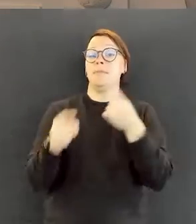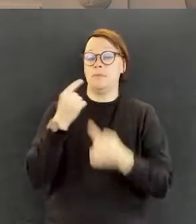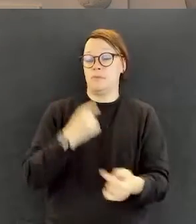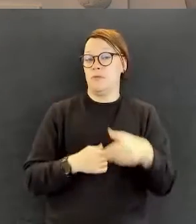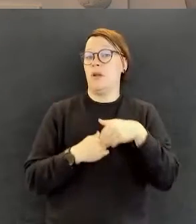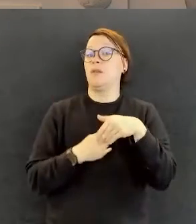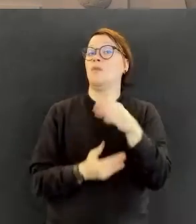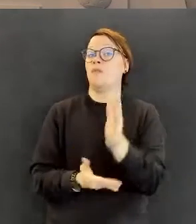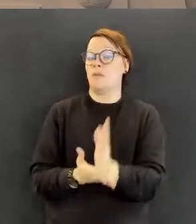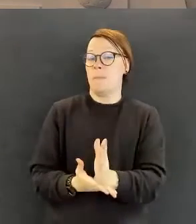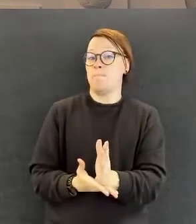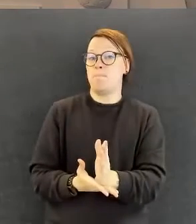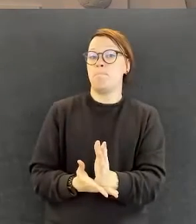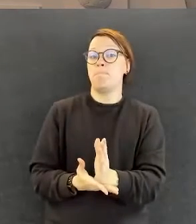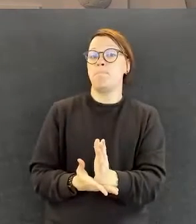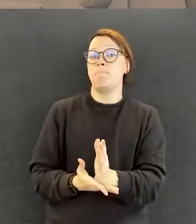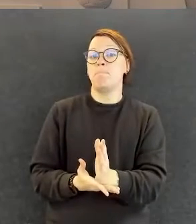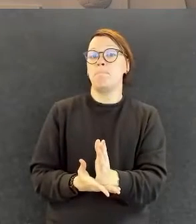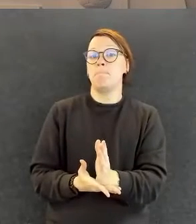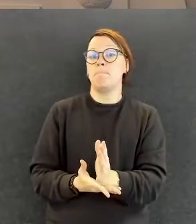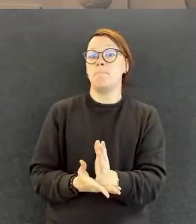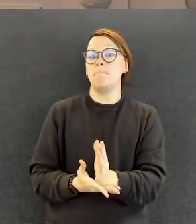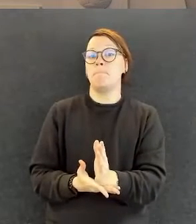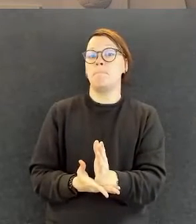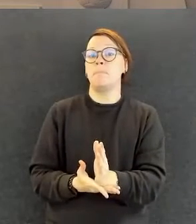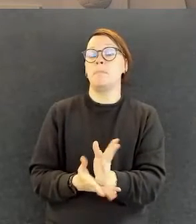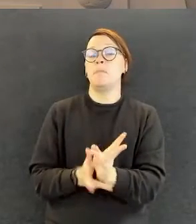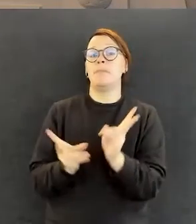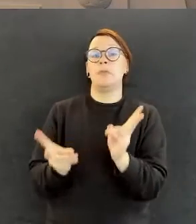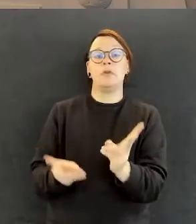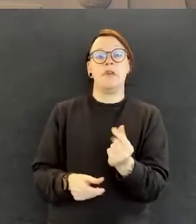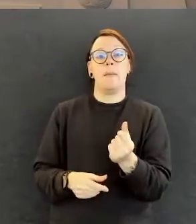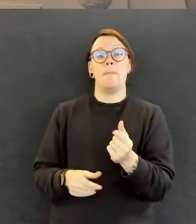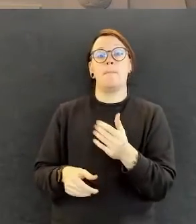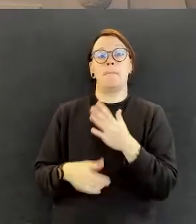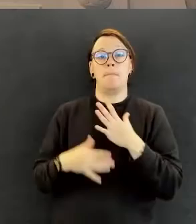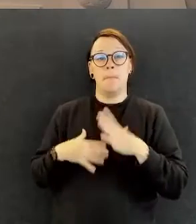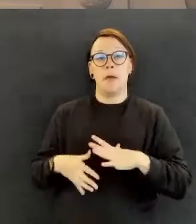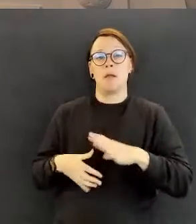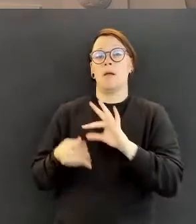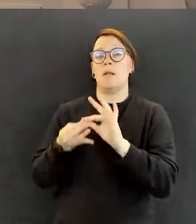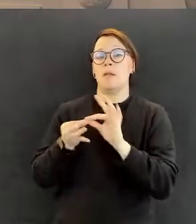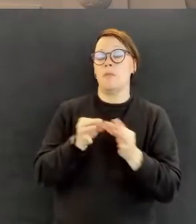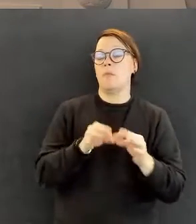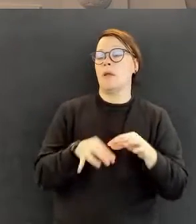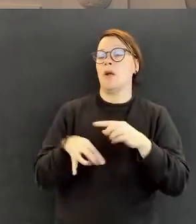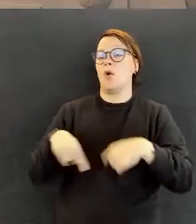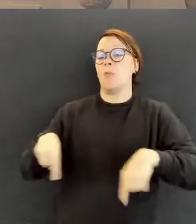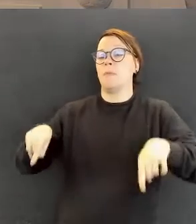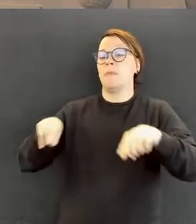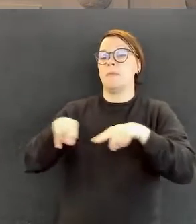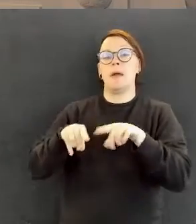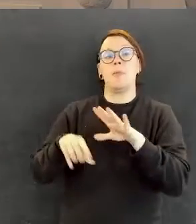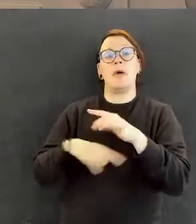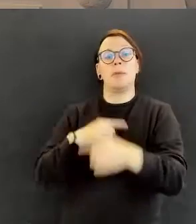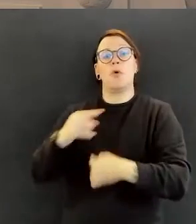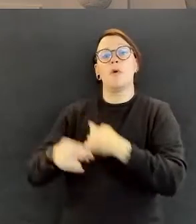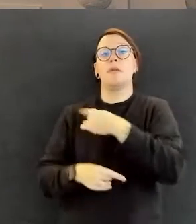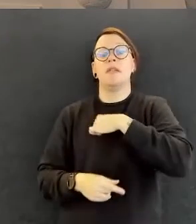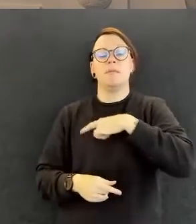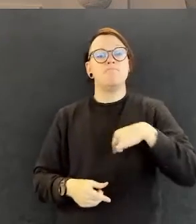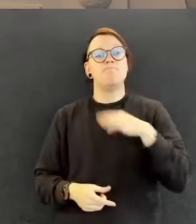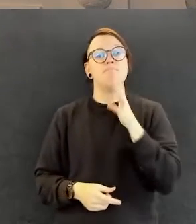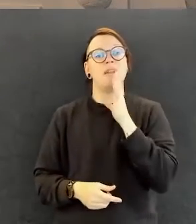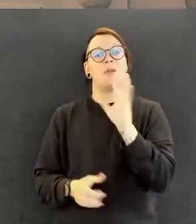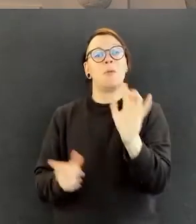Mehän tässä olemme nyt sitten tosiaan avattu vähän Paralympiakomitean toimintaa ja jos jotakin siitä herää myöhemmin jotakin kysymyksiä, varmaan saa olla